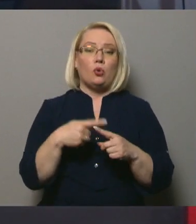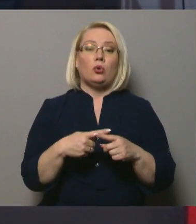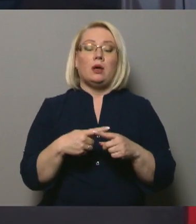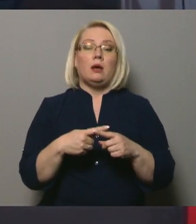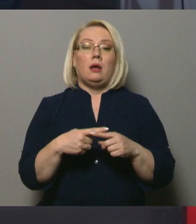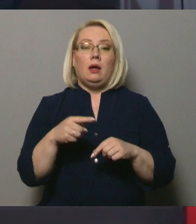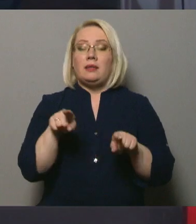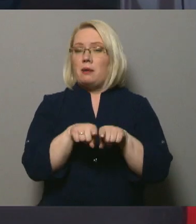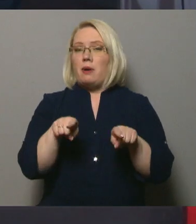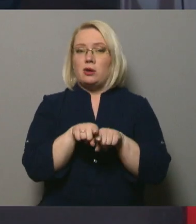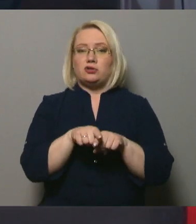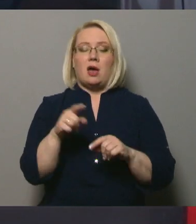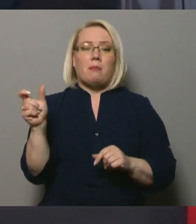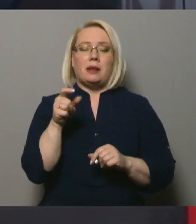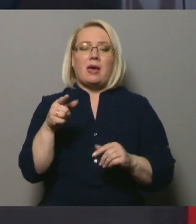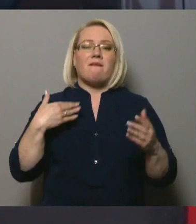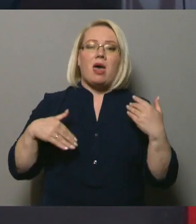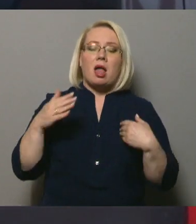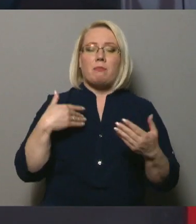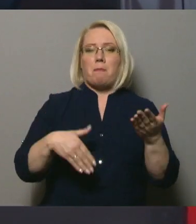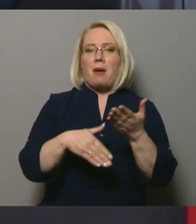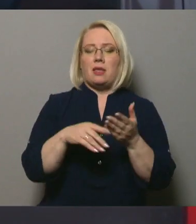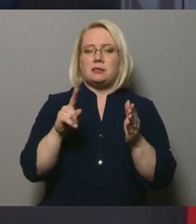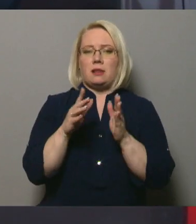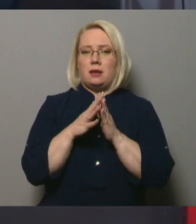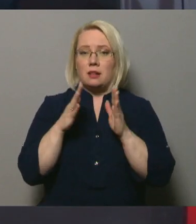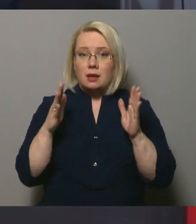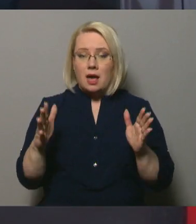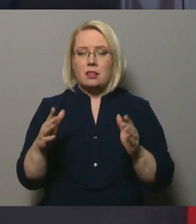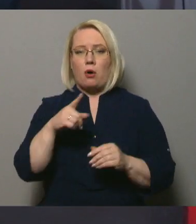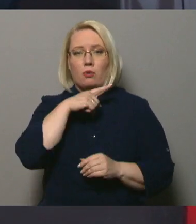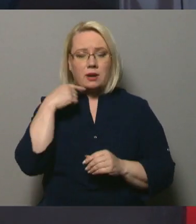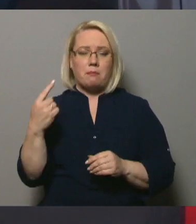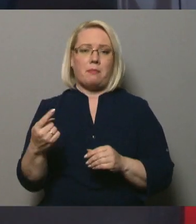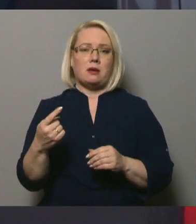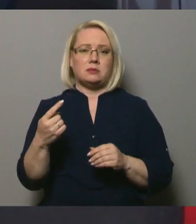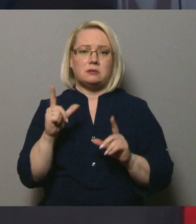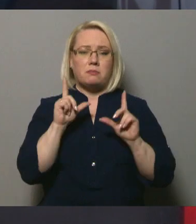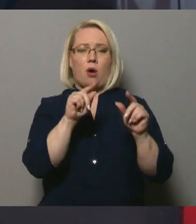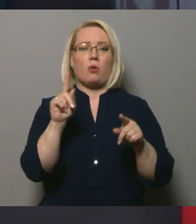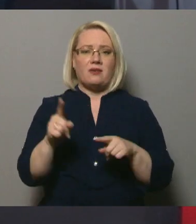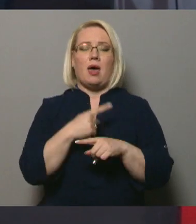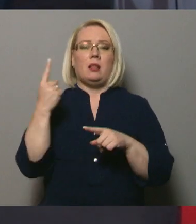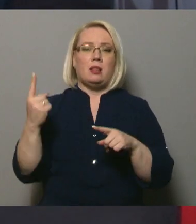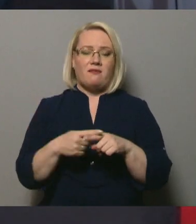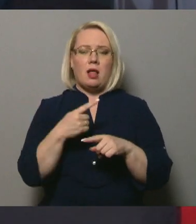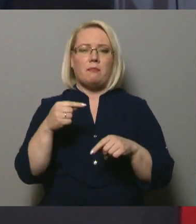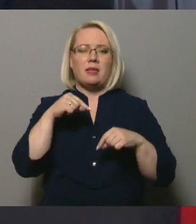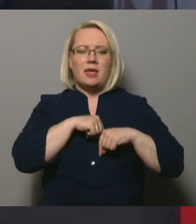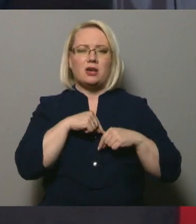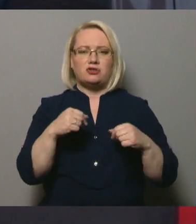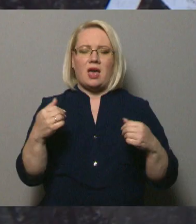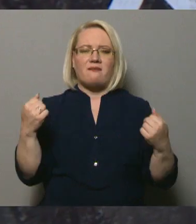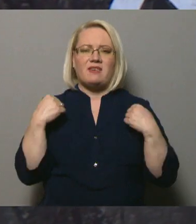Arī tajā pašā brīdī šī vēlma palīdzēt ir liela. Gribas braukt vēl un vēl, bet es saprotu, ka fiziski tas